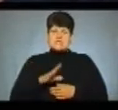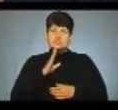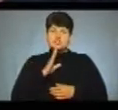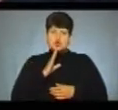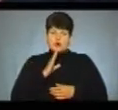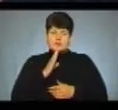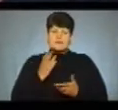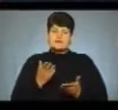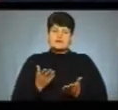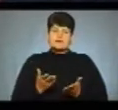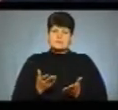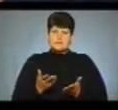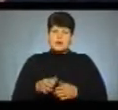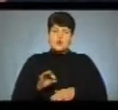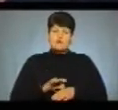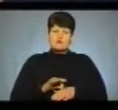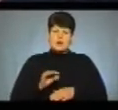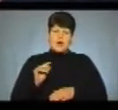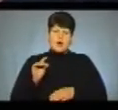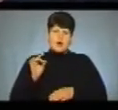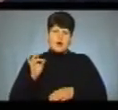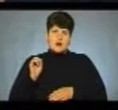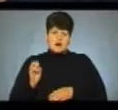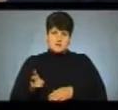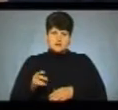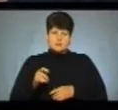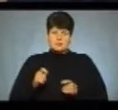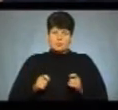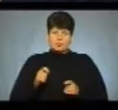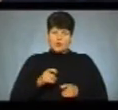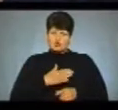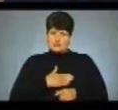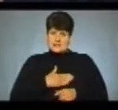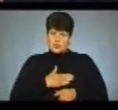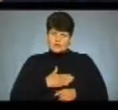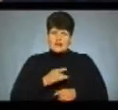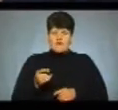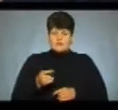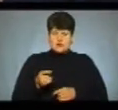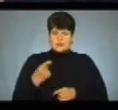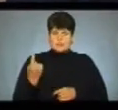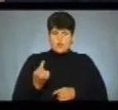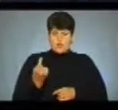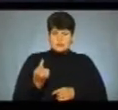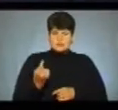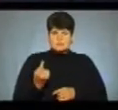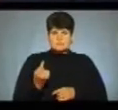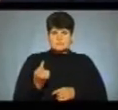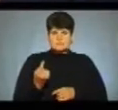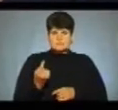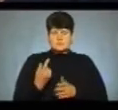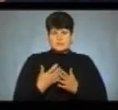які хворіють ракомолочної залози. В Тернопільській області